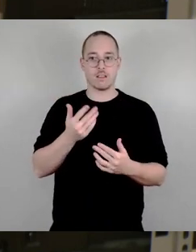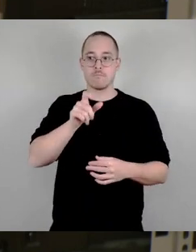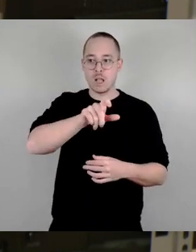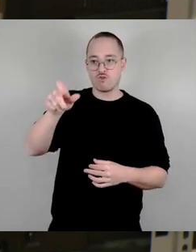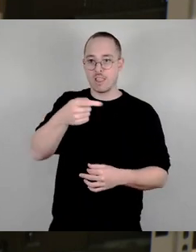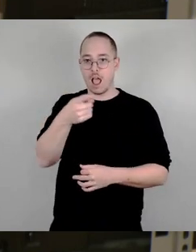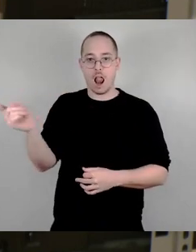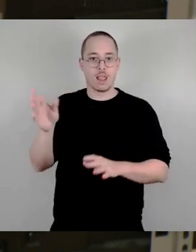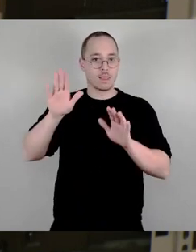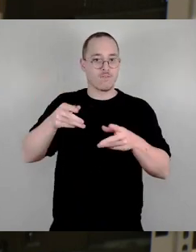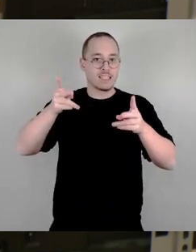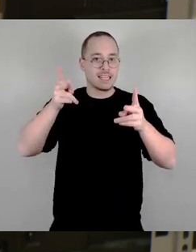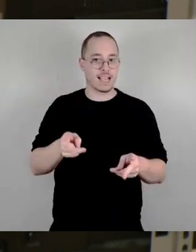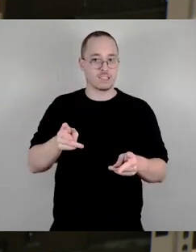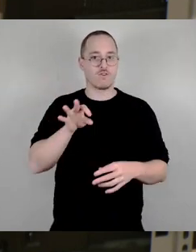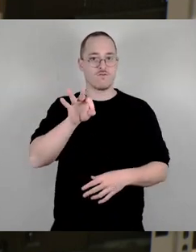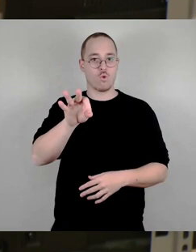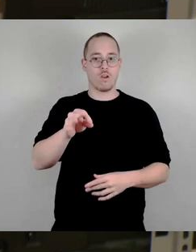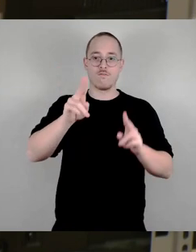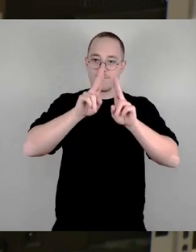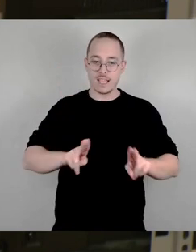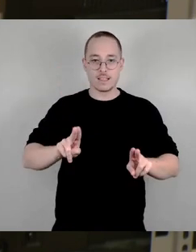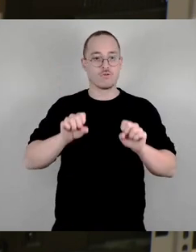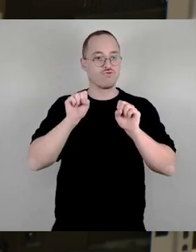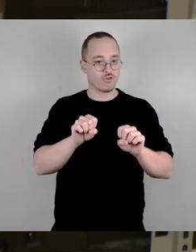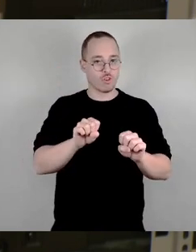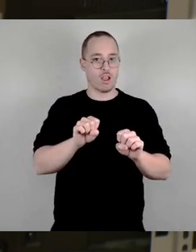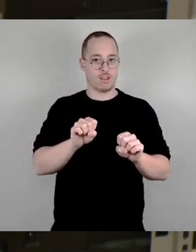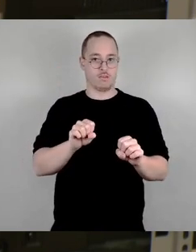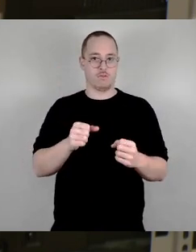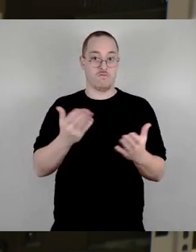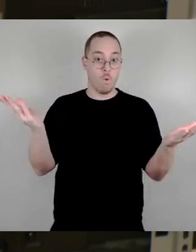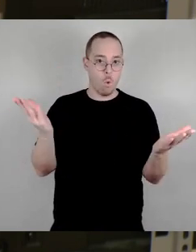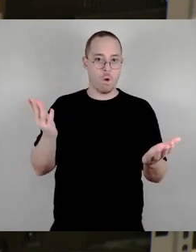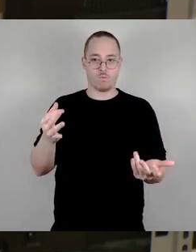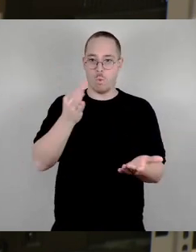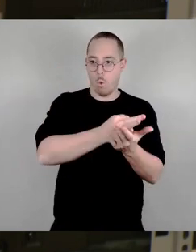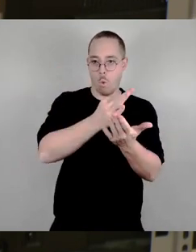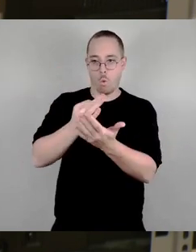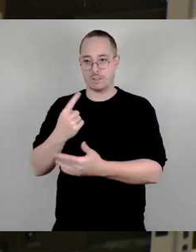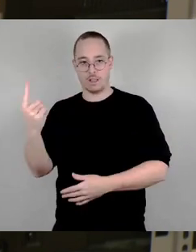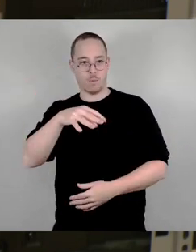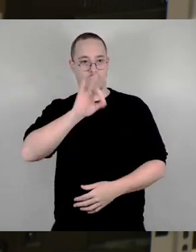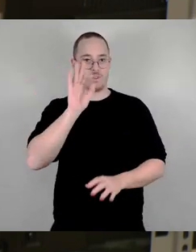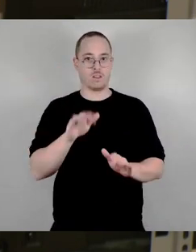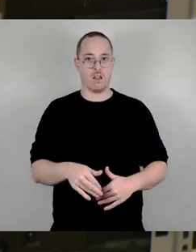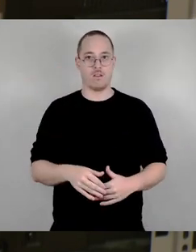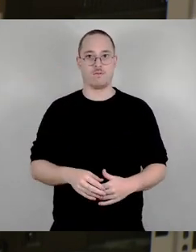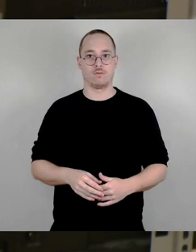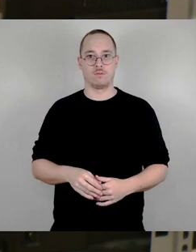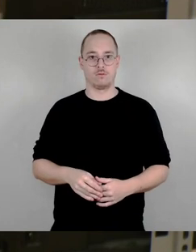Ort ihrer Wahl haben. Dabei darf es nicht von Relevanz sein, wo sie geboren sind, was sie glauben und wie sie lieben.